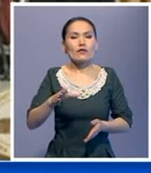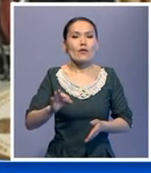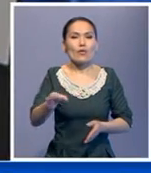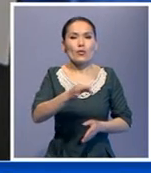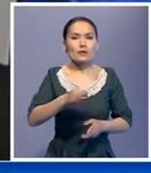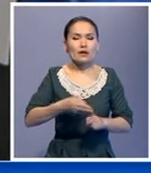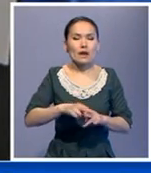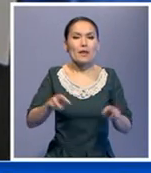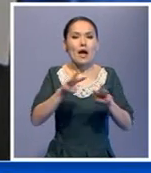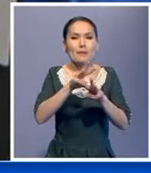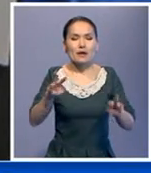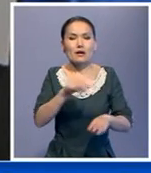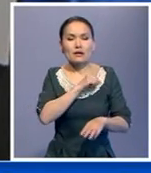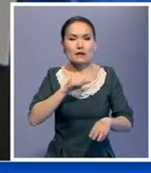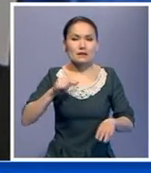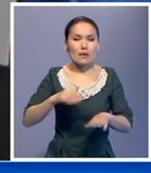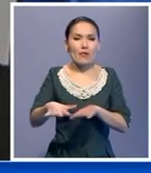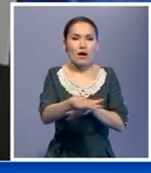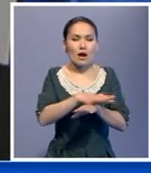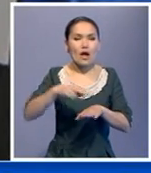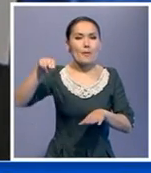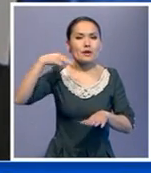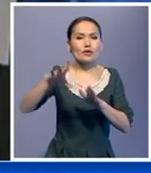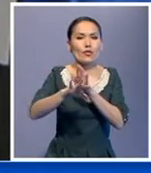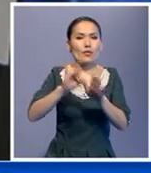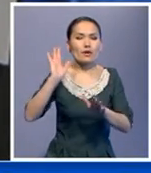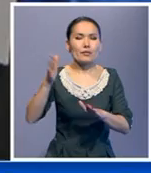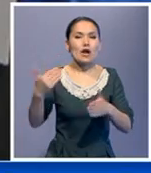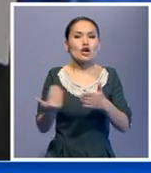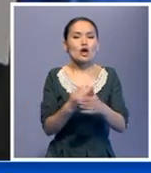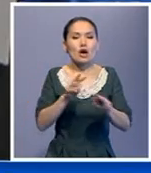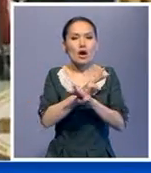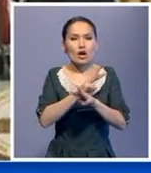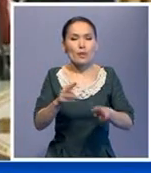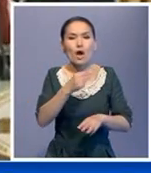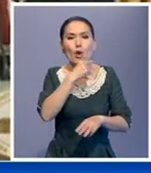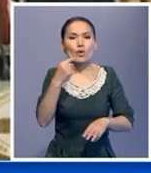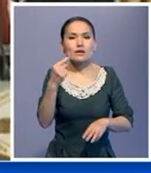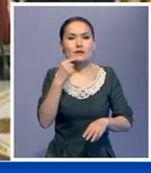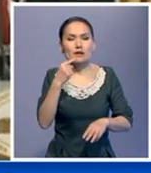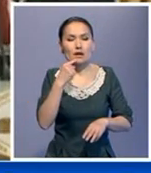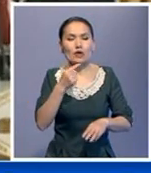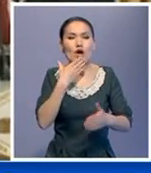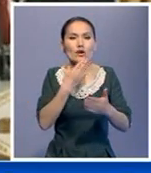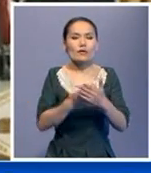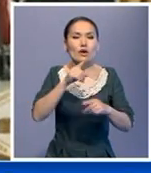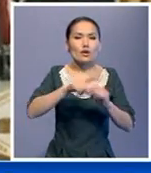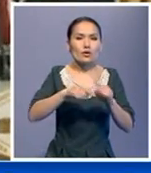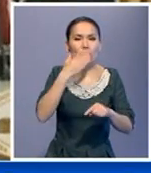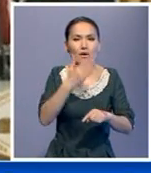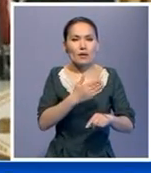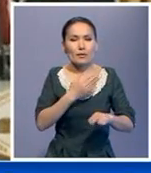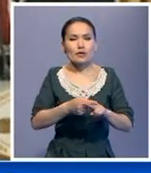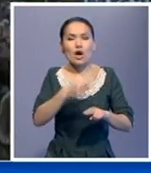бейлікті өзі сайлауына мүмкіндік беруге әзір. Сол сияқты жаңы өкімет қалқының көкшілігі орыс тілін ана тілімдеп сонайтын аймақтарда орыс